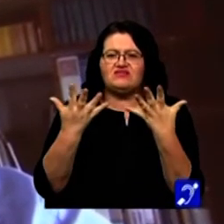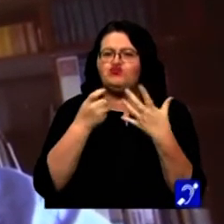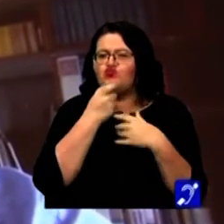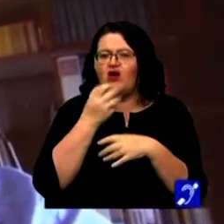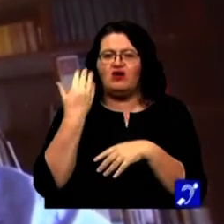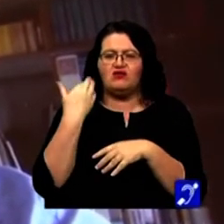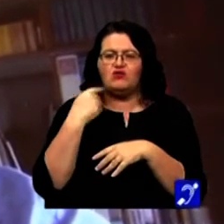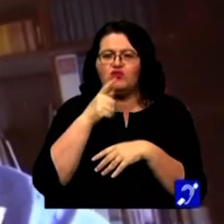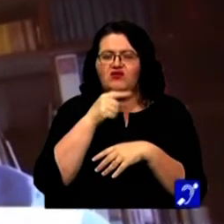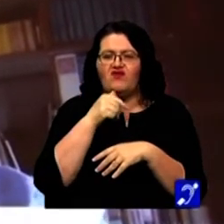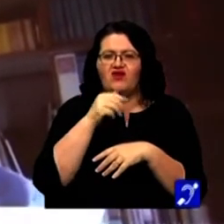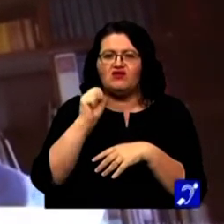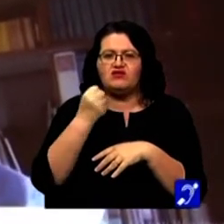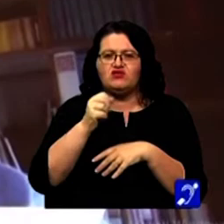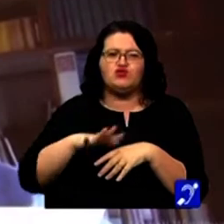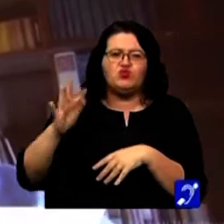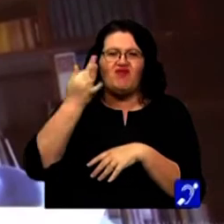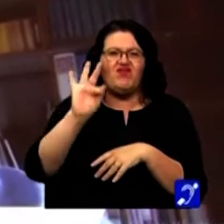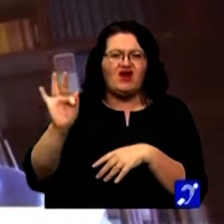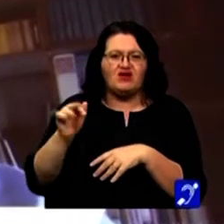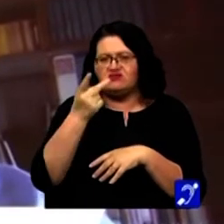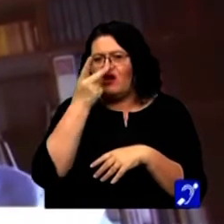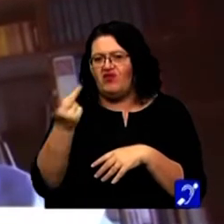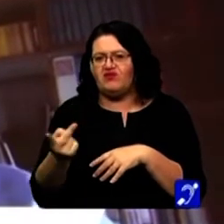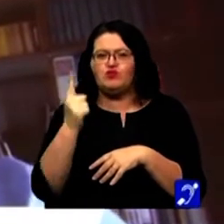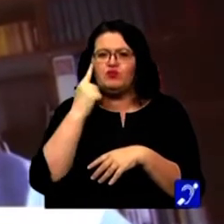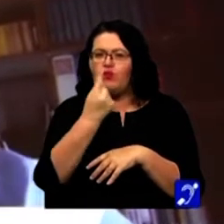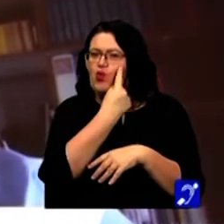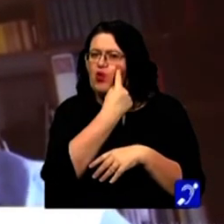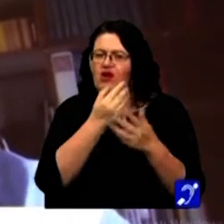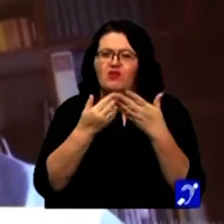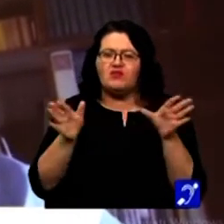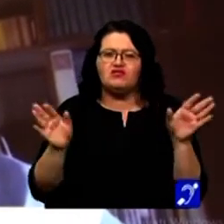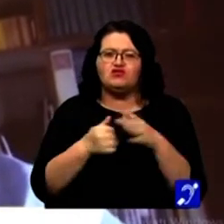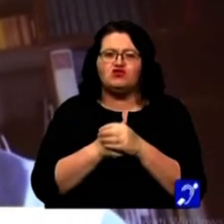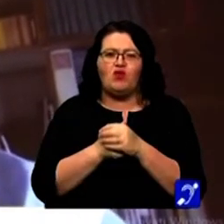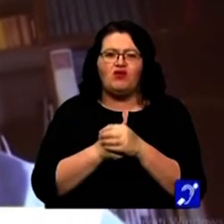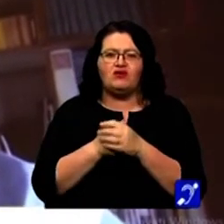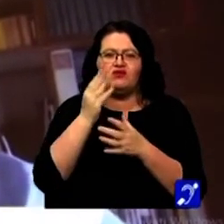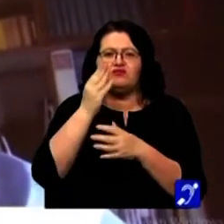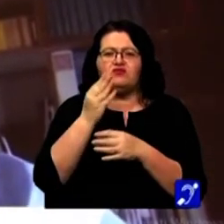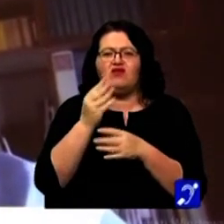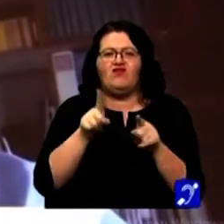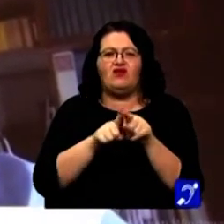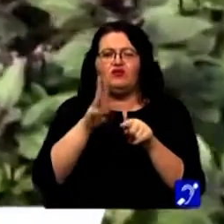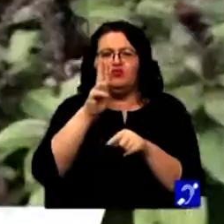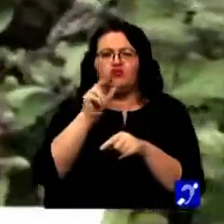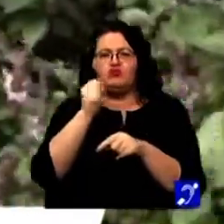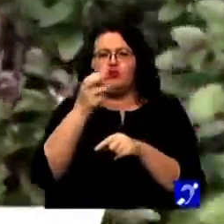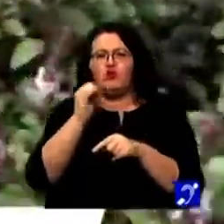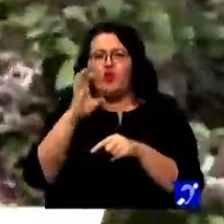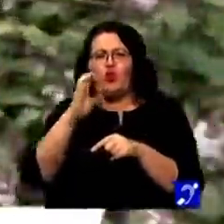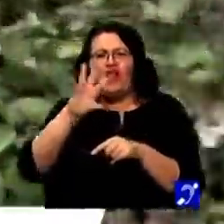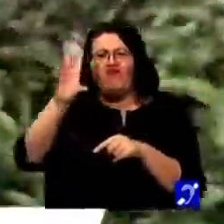sudul Franței. Acolo am descoperit acest soi special de busuioc și m-a fascinat din prima